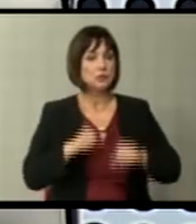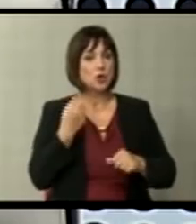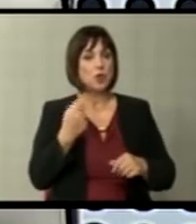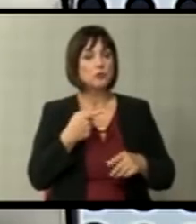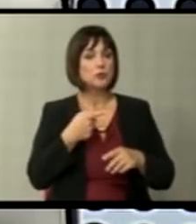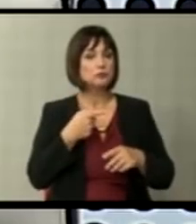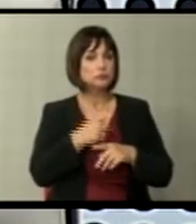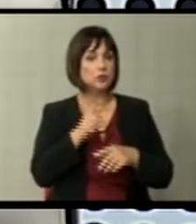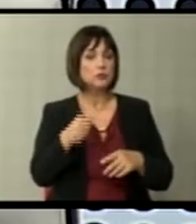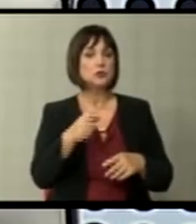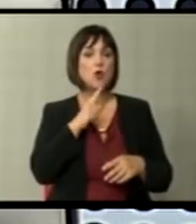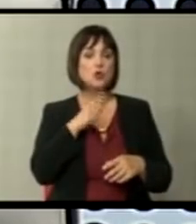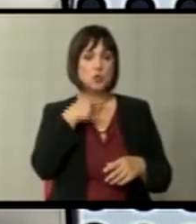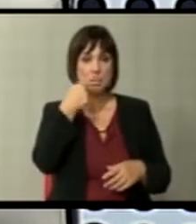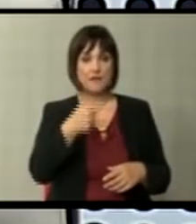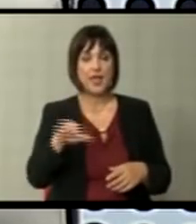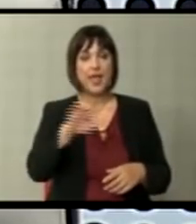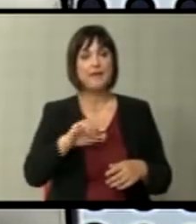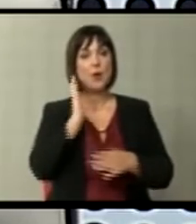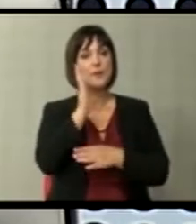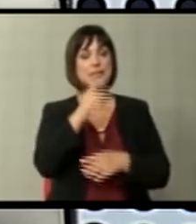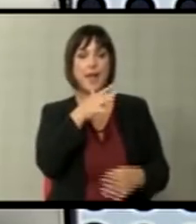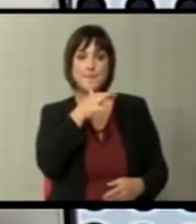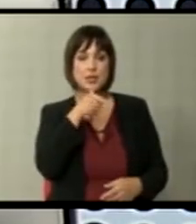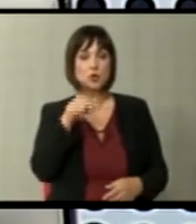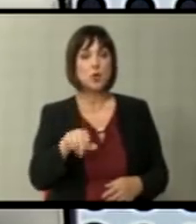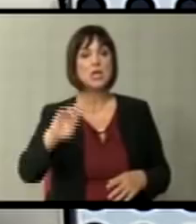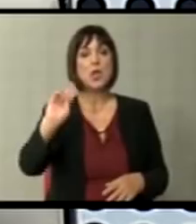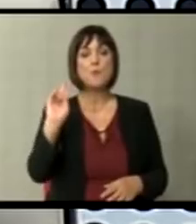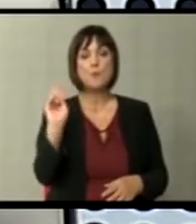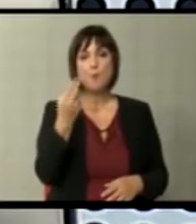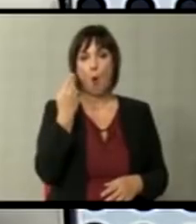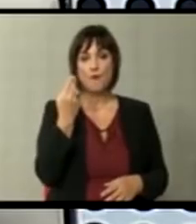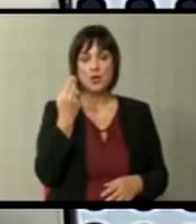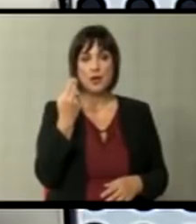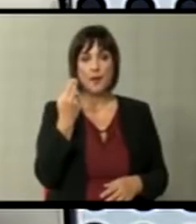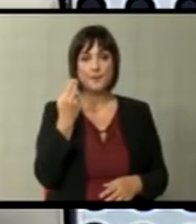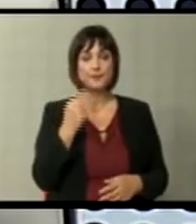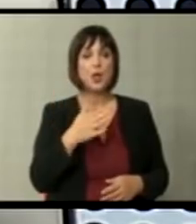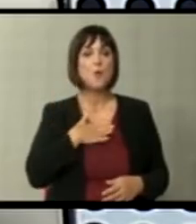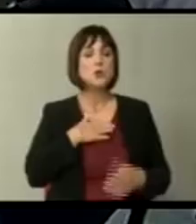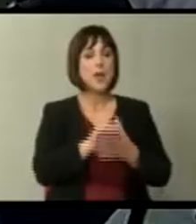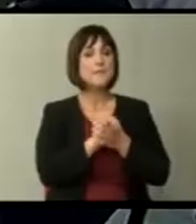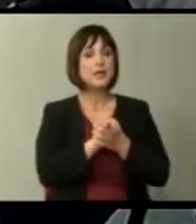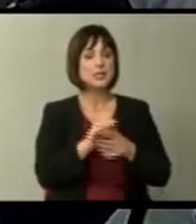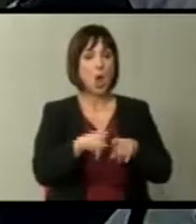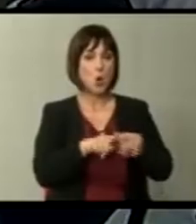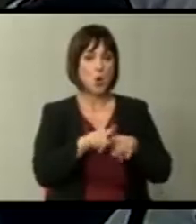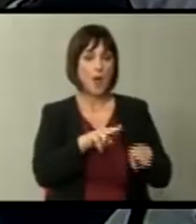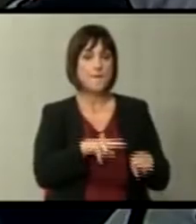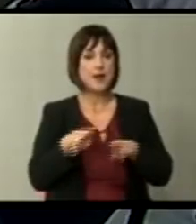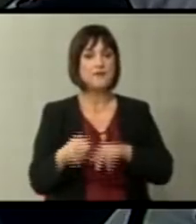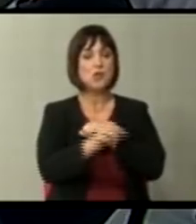сценарио за она што се вели европерспектива на Македонија. Тука ќе ги повикам моите пријатели и колегите од